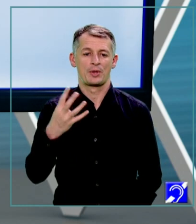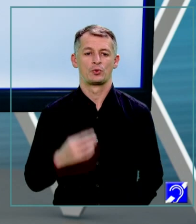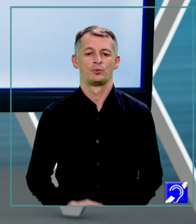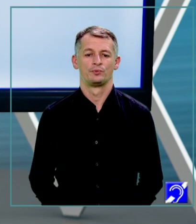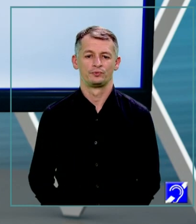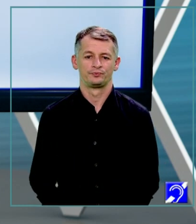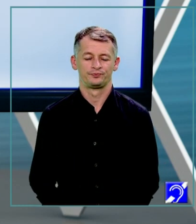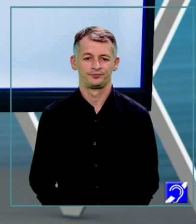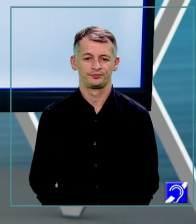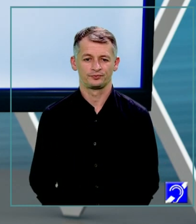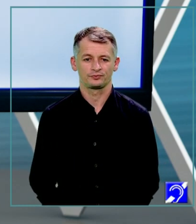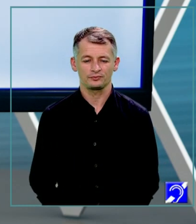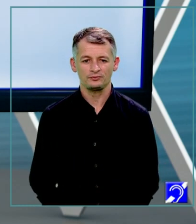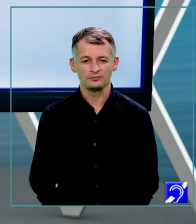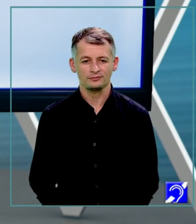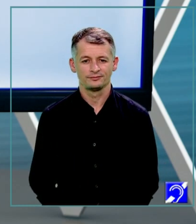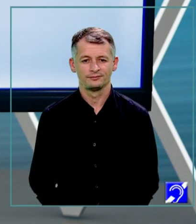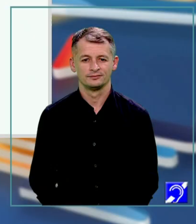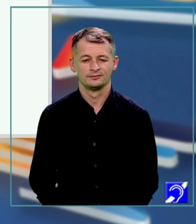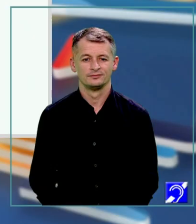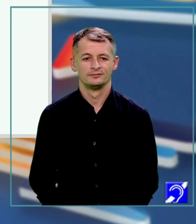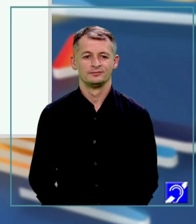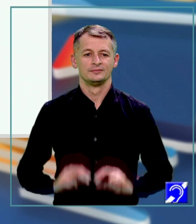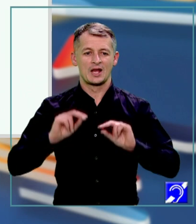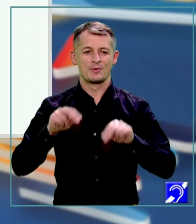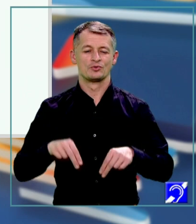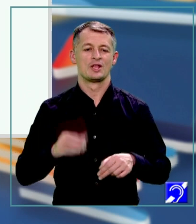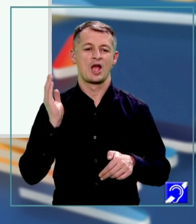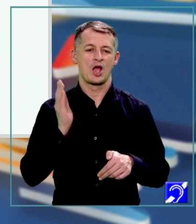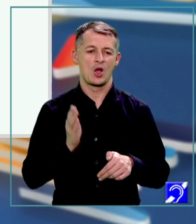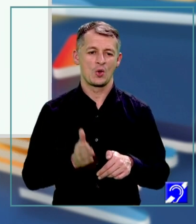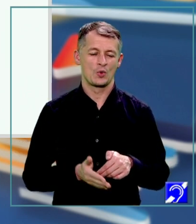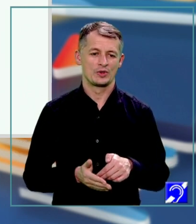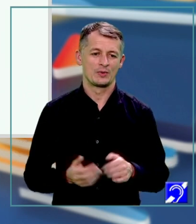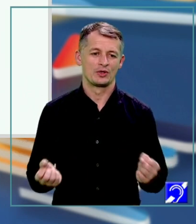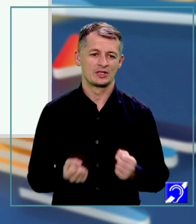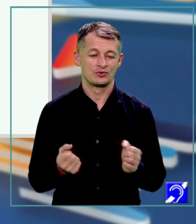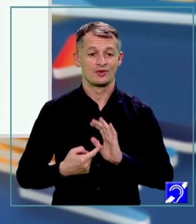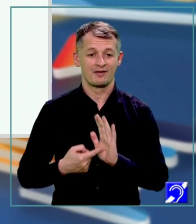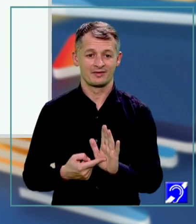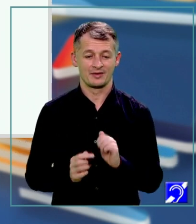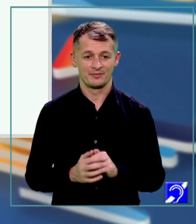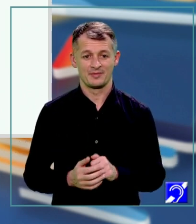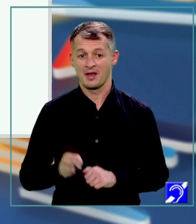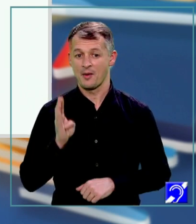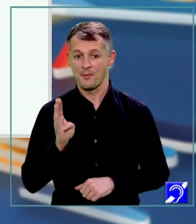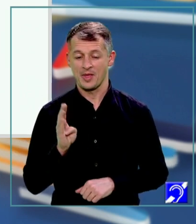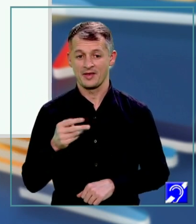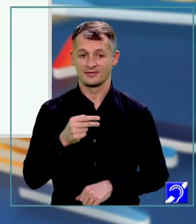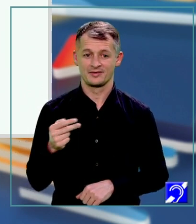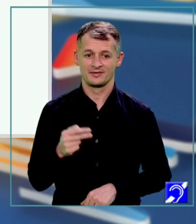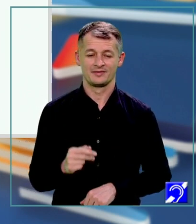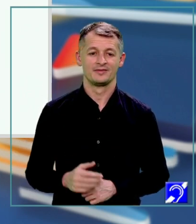Și am ajuns la ultima aplicație. Să arătăm că b egal